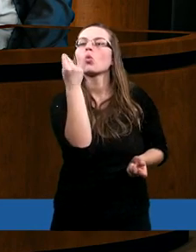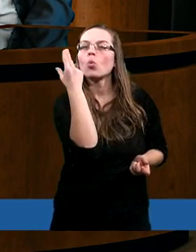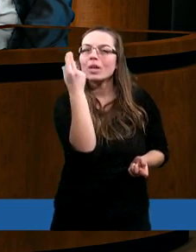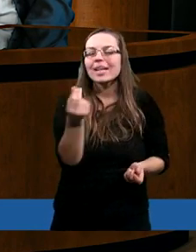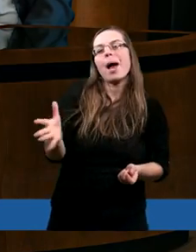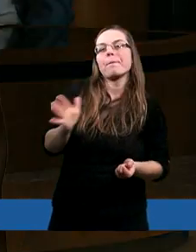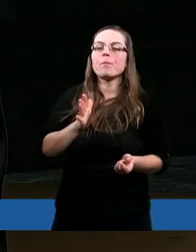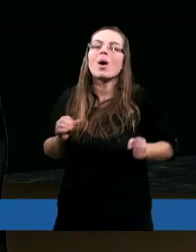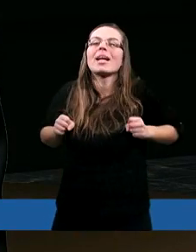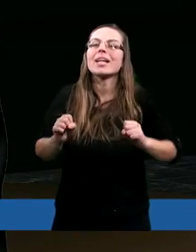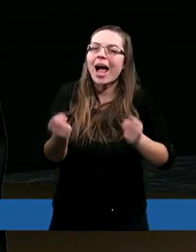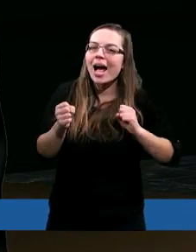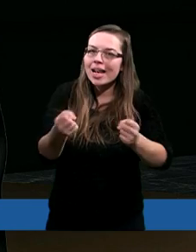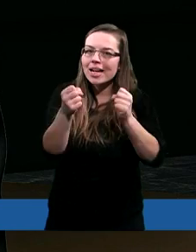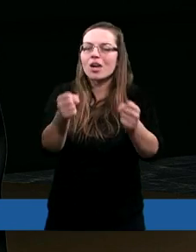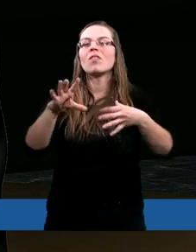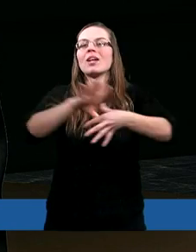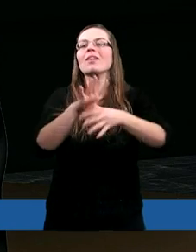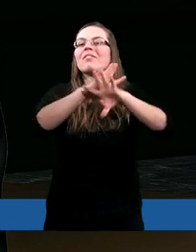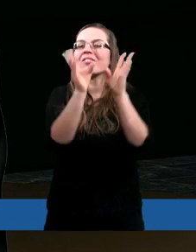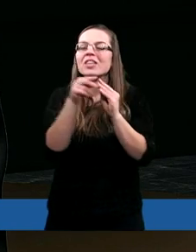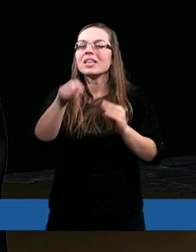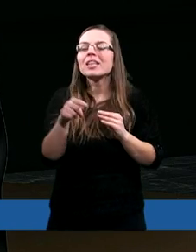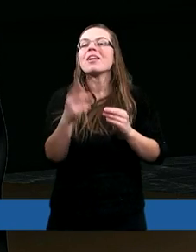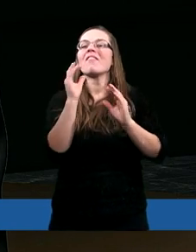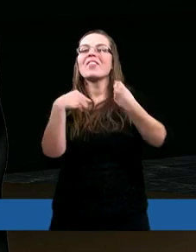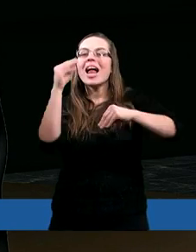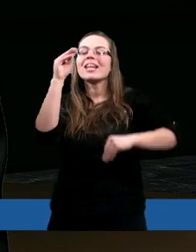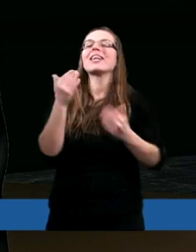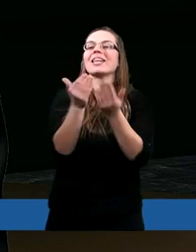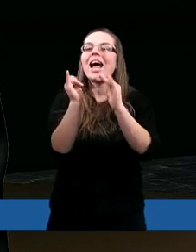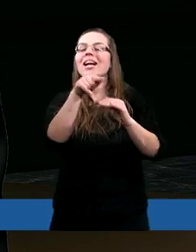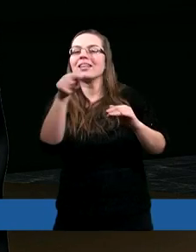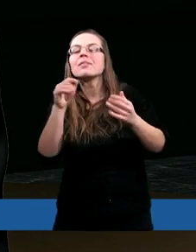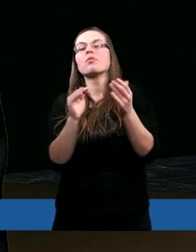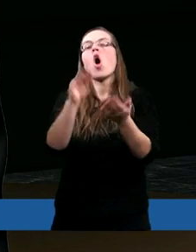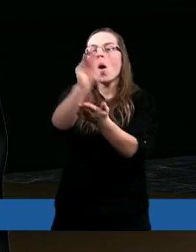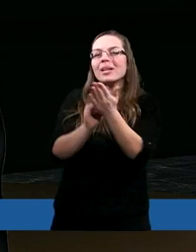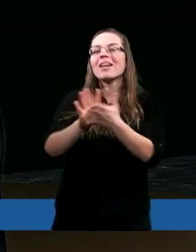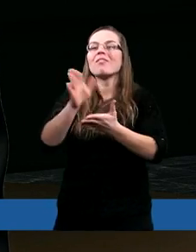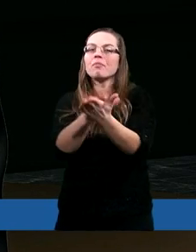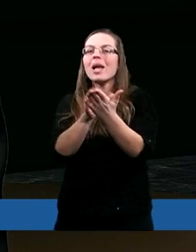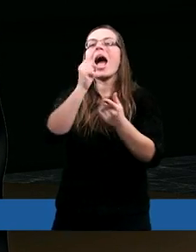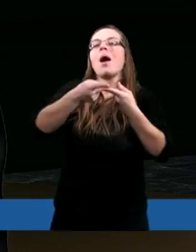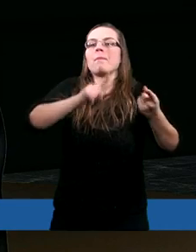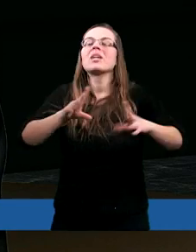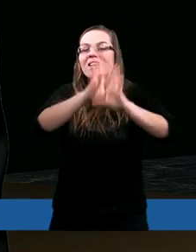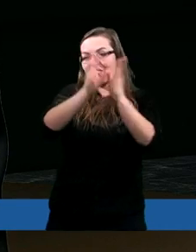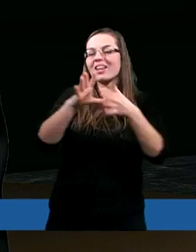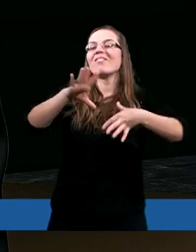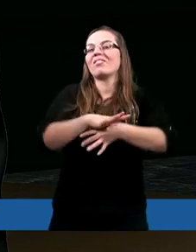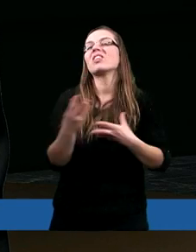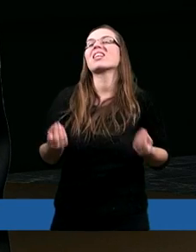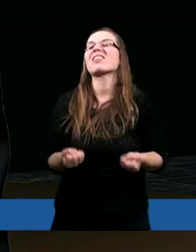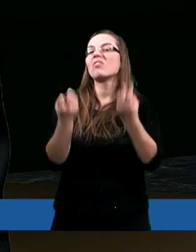zaangażowana w wszystkich wielkich czynach, które opisane są w Biblii, a przede wszystkim w stworzeniu.